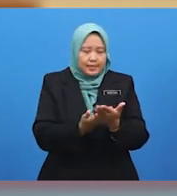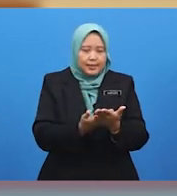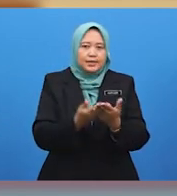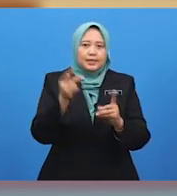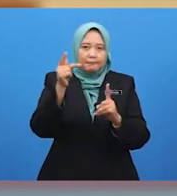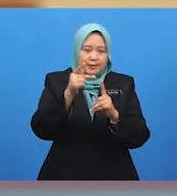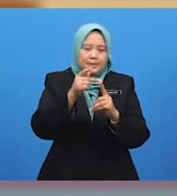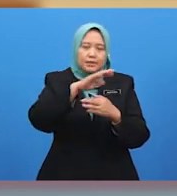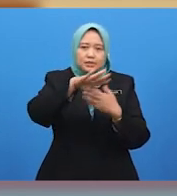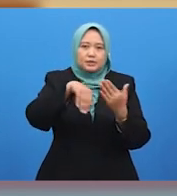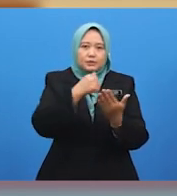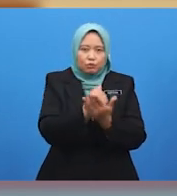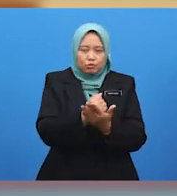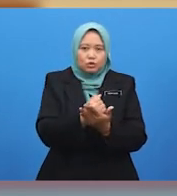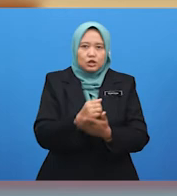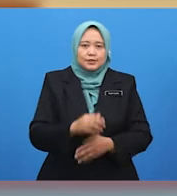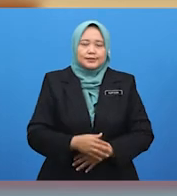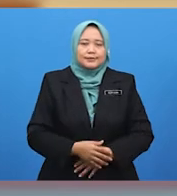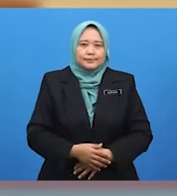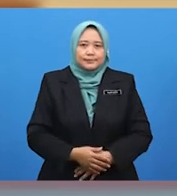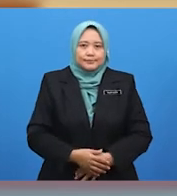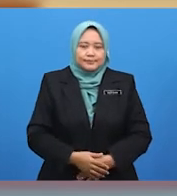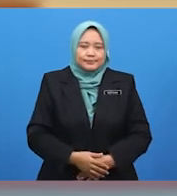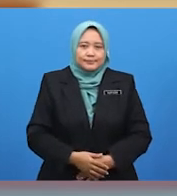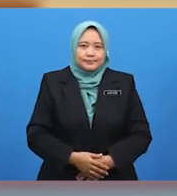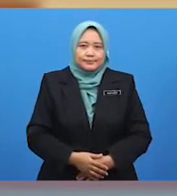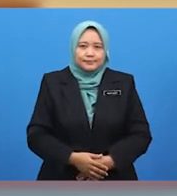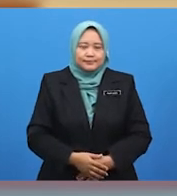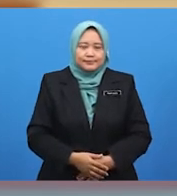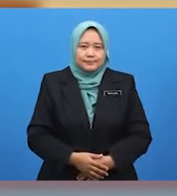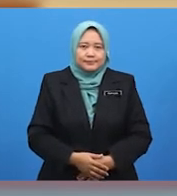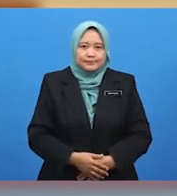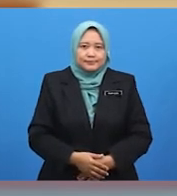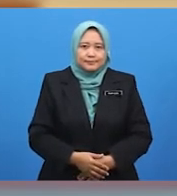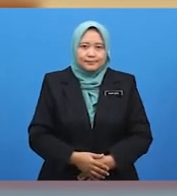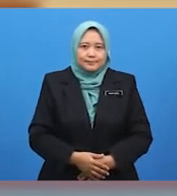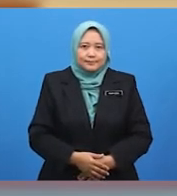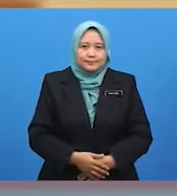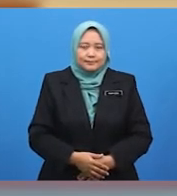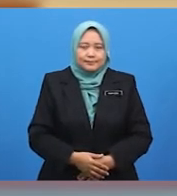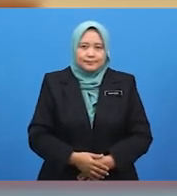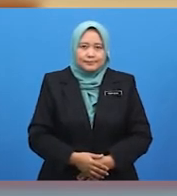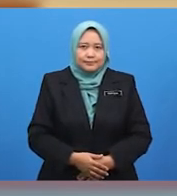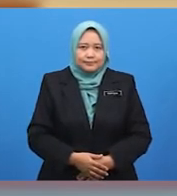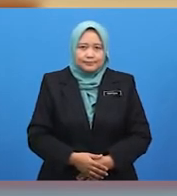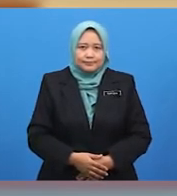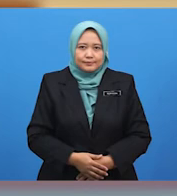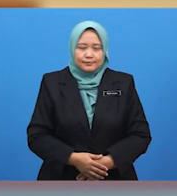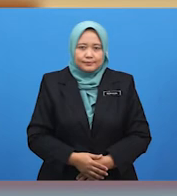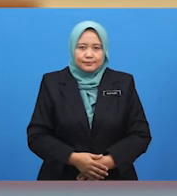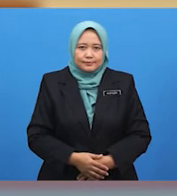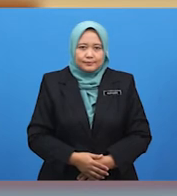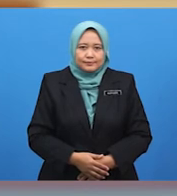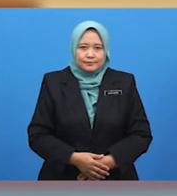Murid-murid, ada pengalaman macam ini? Ada? Bagus semua. Terus kekalkan